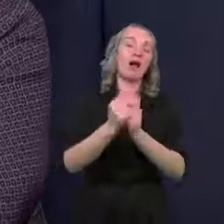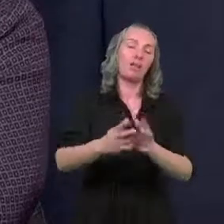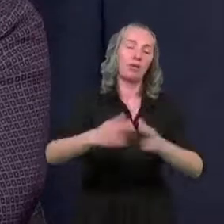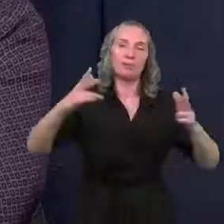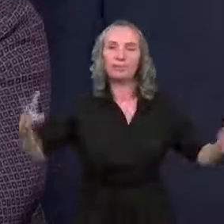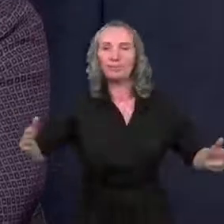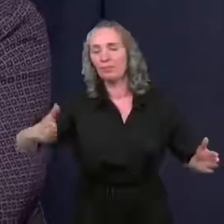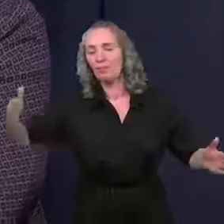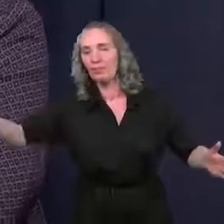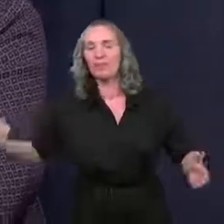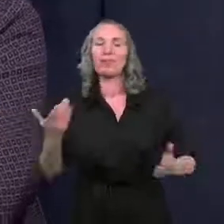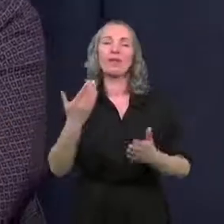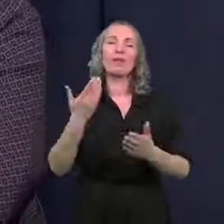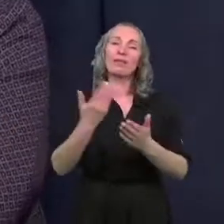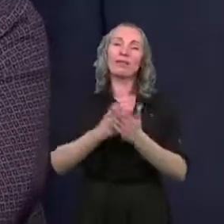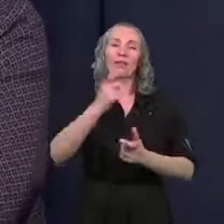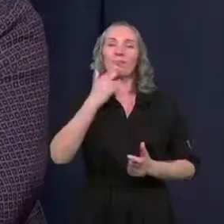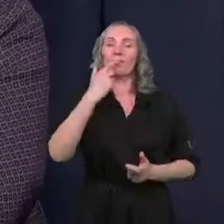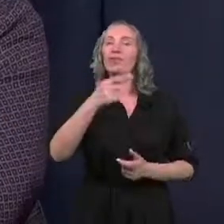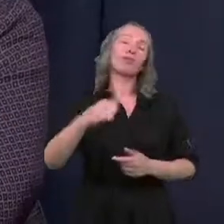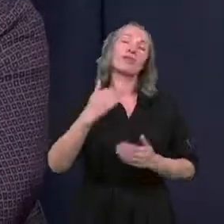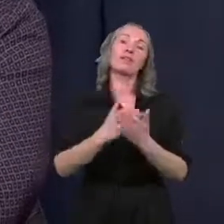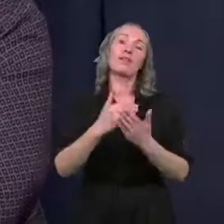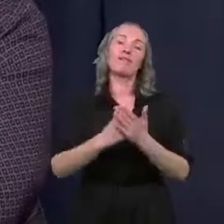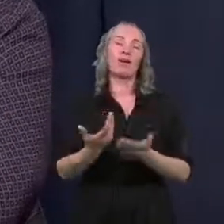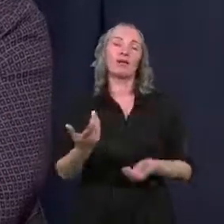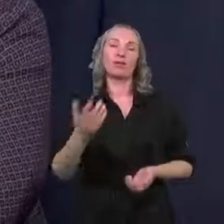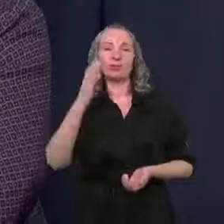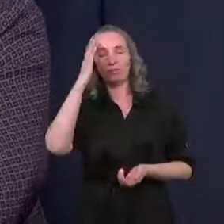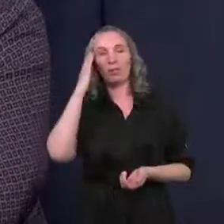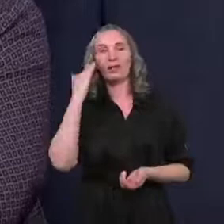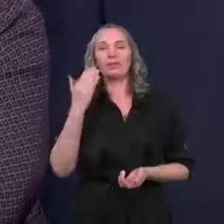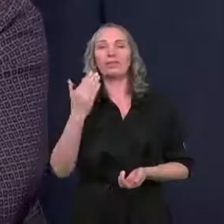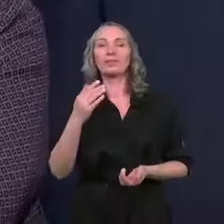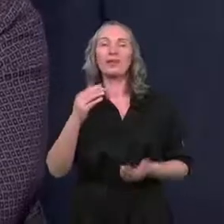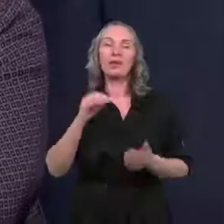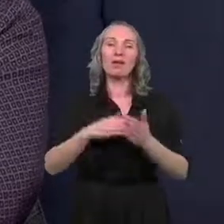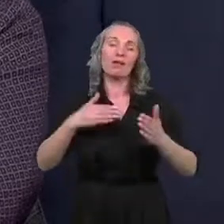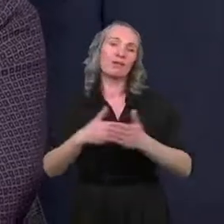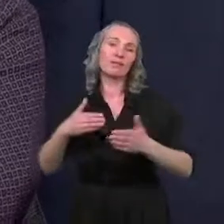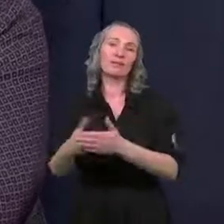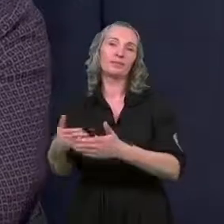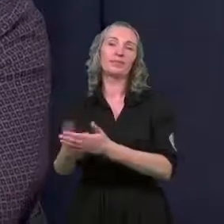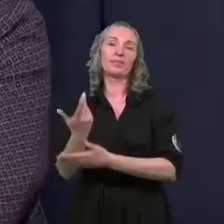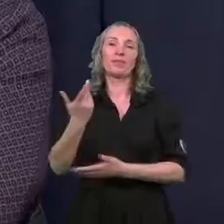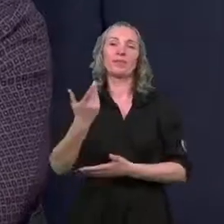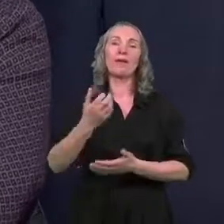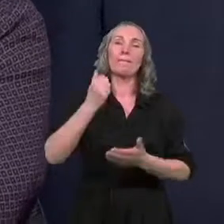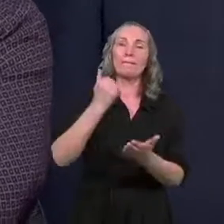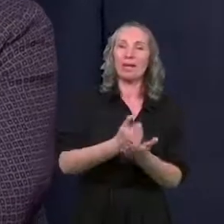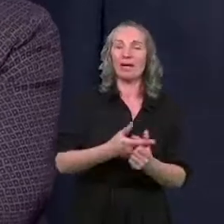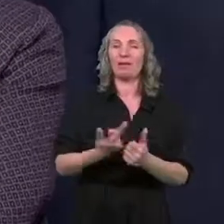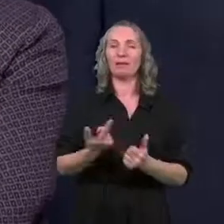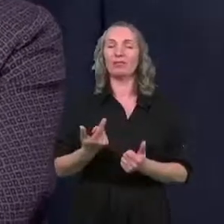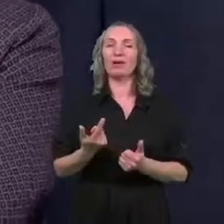czasie, ale ja cały czas podkreślam, wszystko to jest uwarunkowane pewnymi ograniczeniami, często prawnymi,